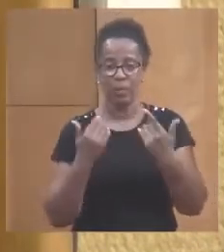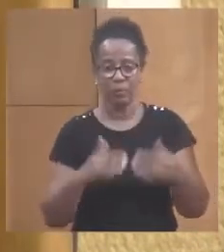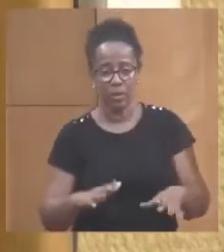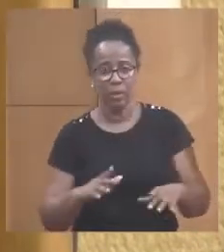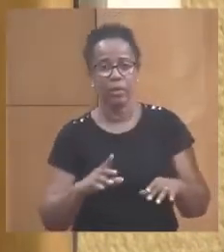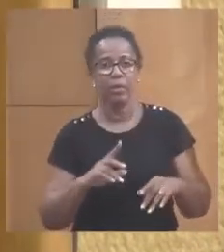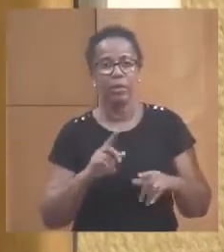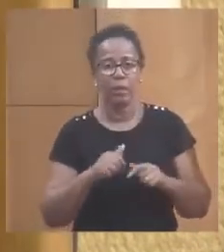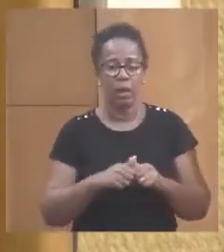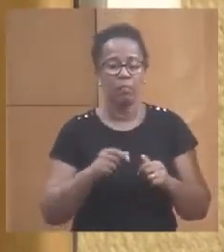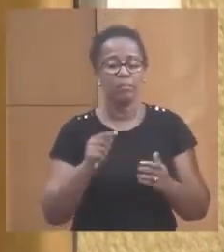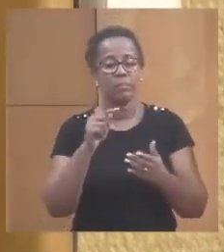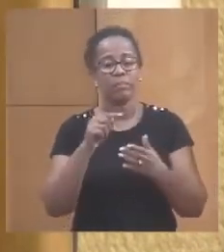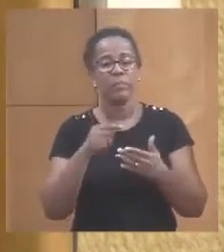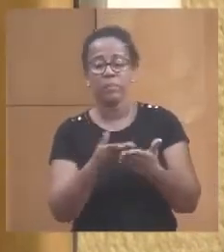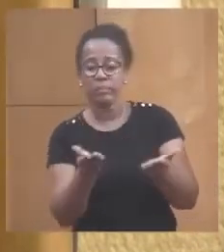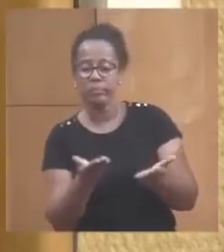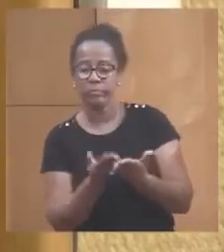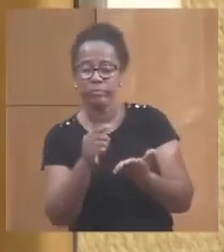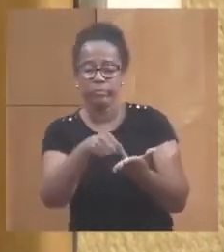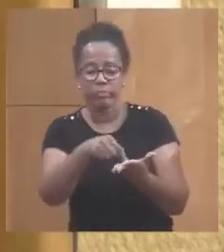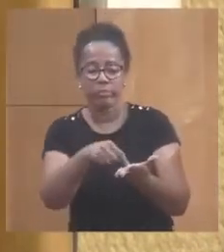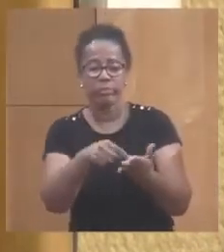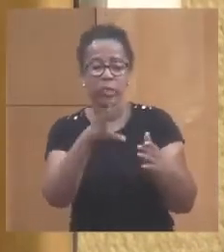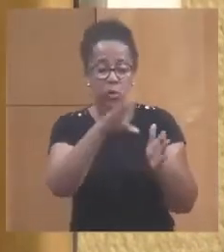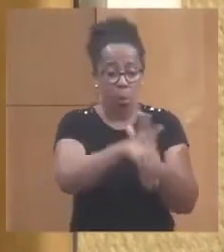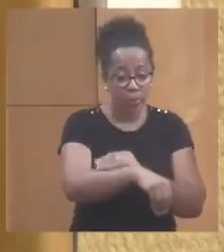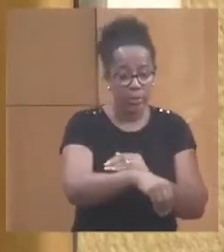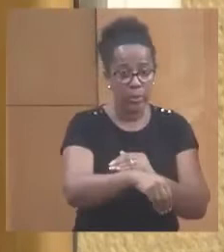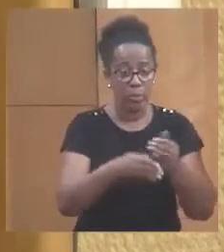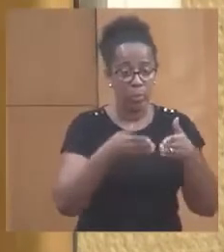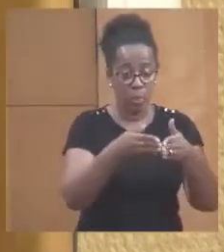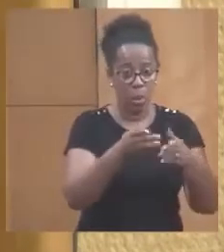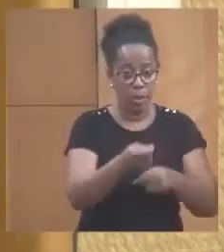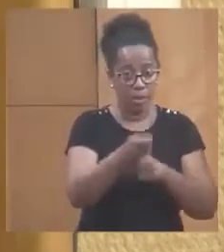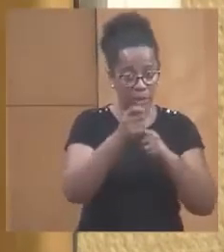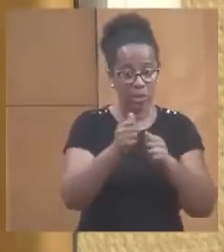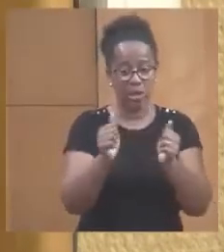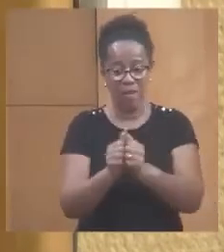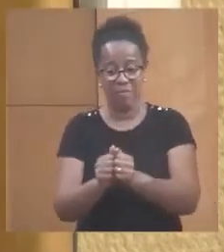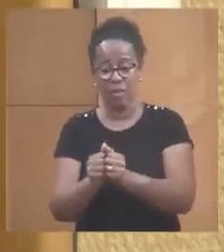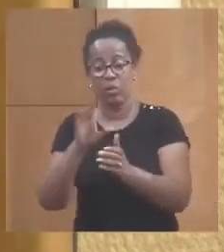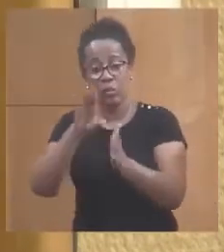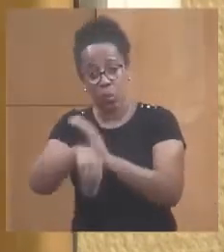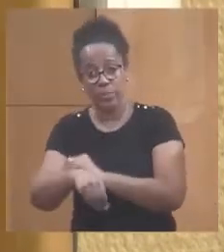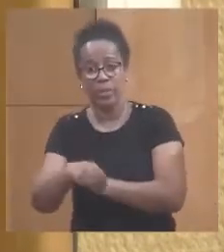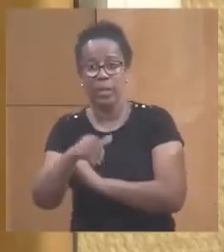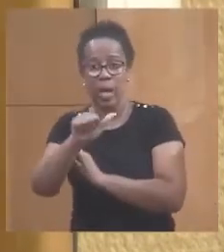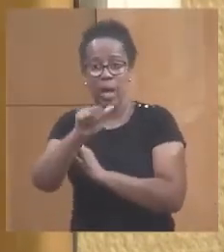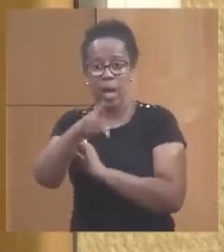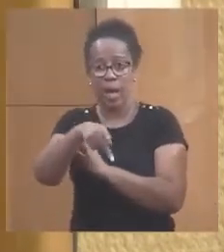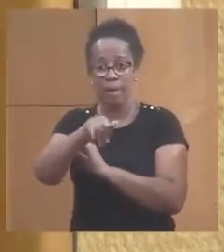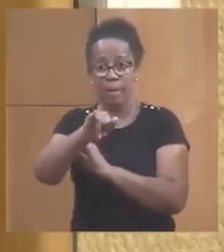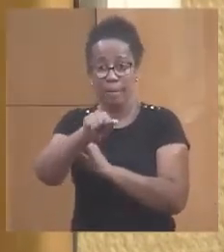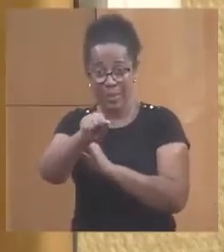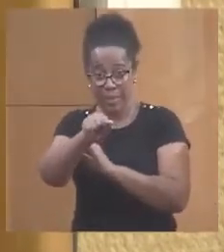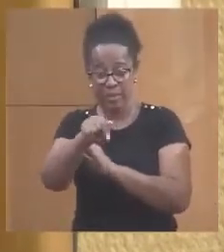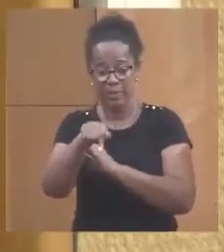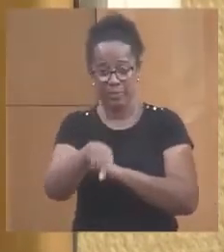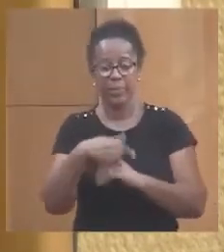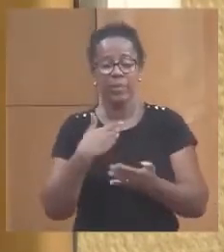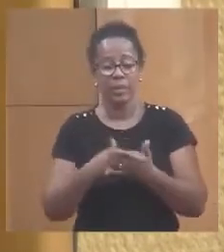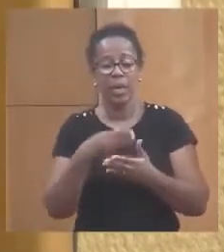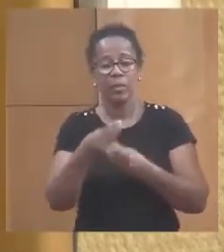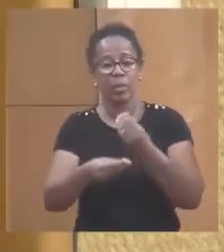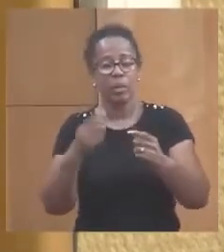à la fois des ports de pêche et des apites avec le T au bout. et ça a donc conduit à faire